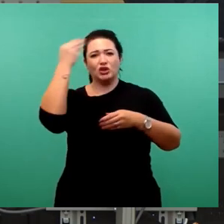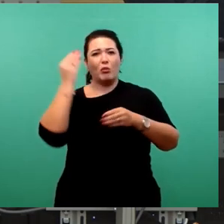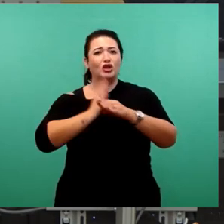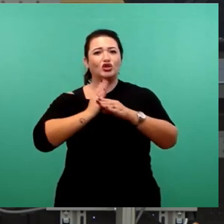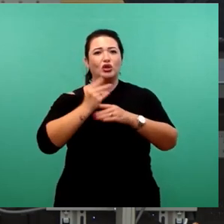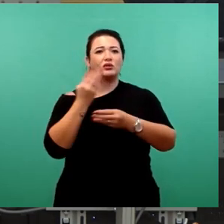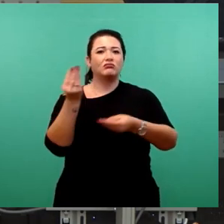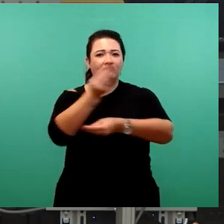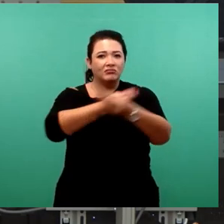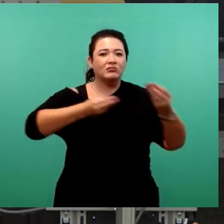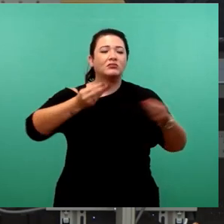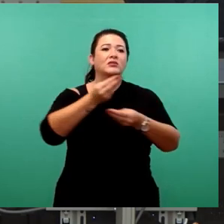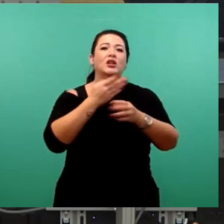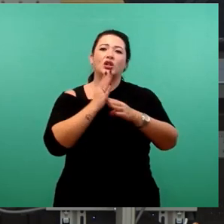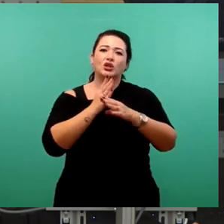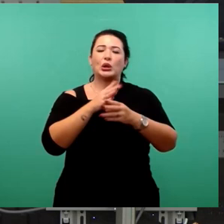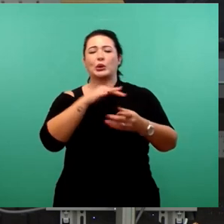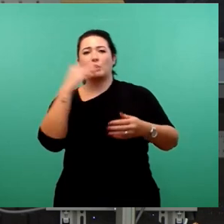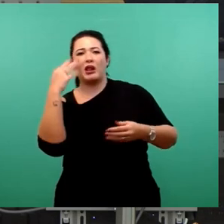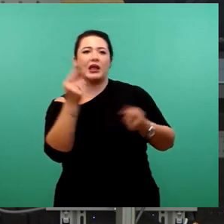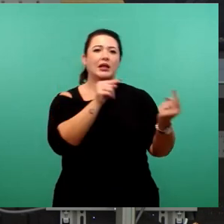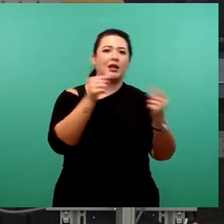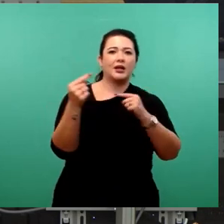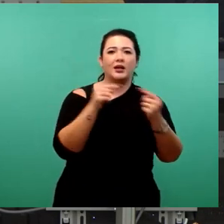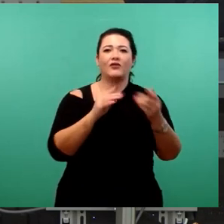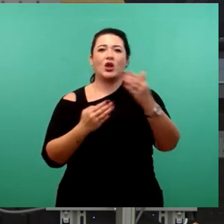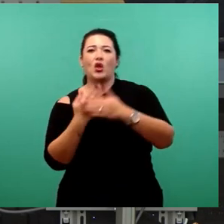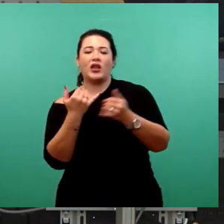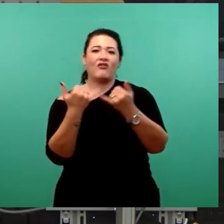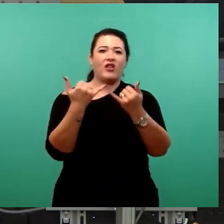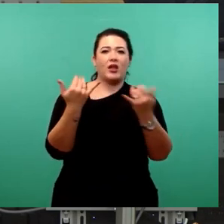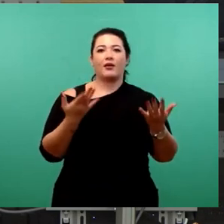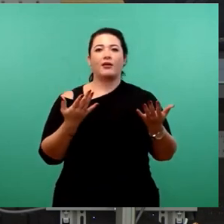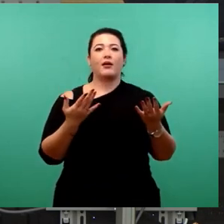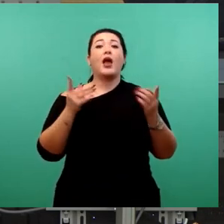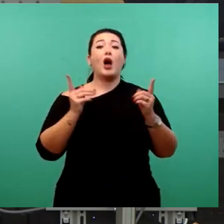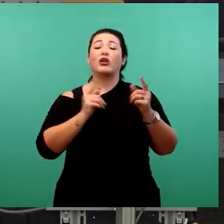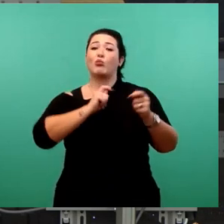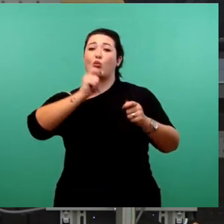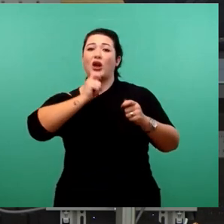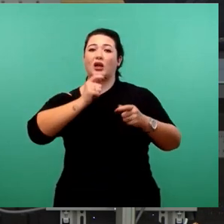gesagt worden, haben wir gerungen um neue Wege. Und leider ist dieser Moderationsprozess der Gipfel des Scheiterns.